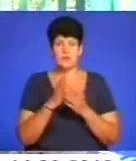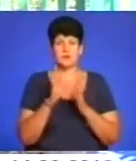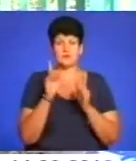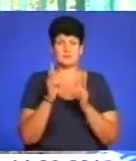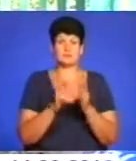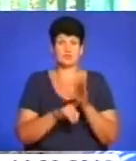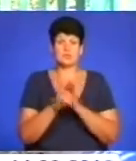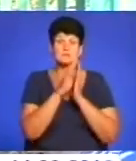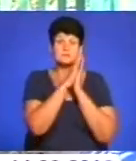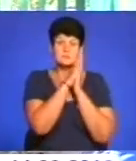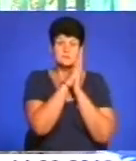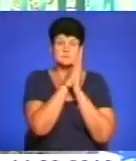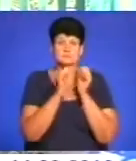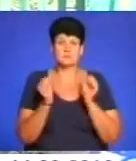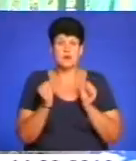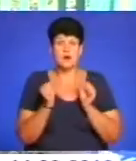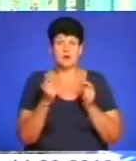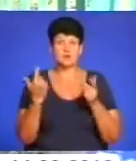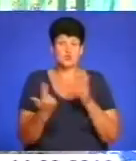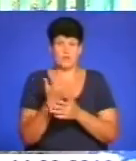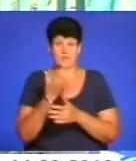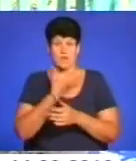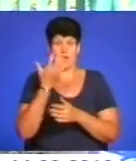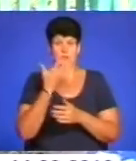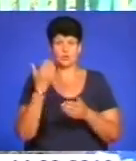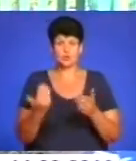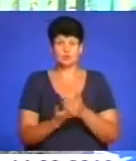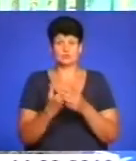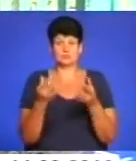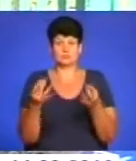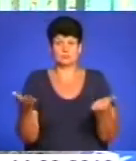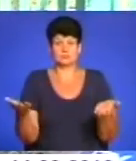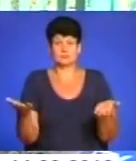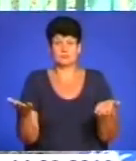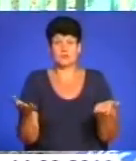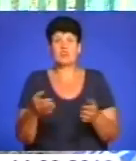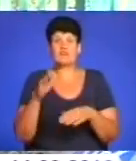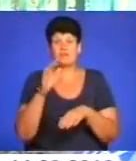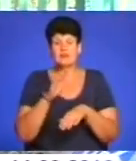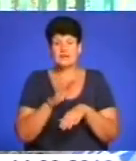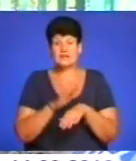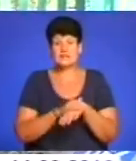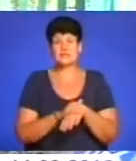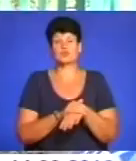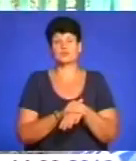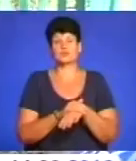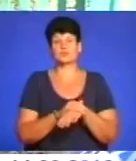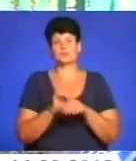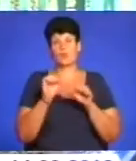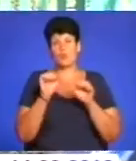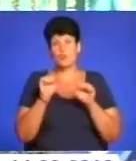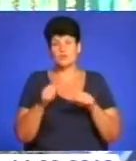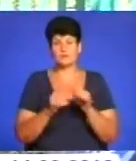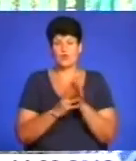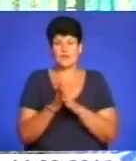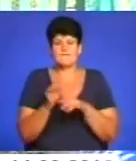зимовий спокій. Але далі тепло, далі волого і фактично генетичний потенціал рослин